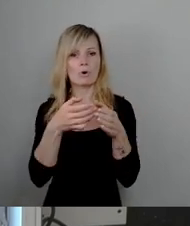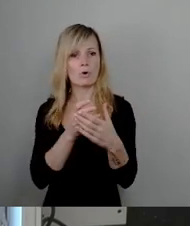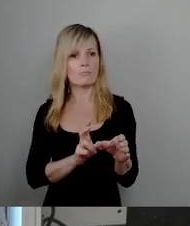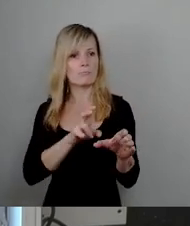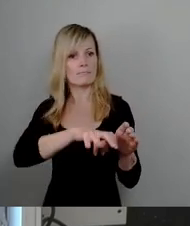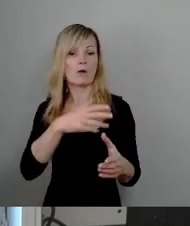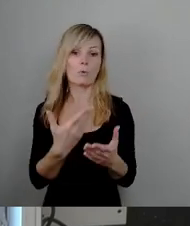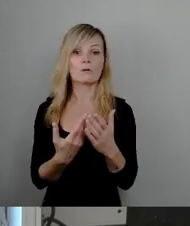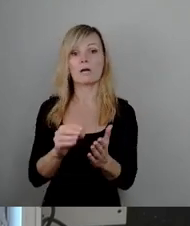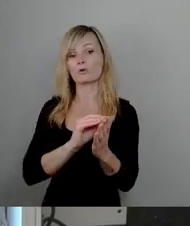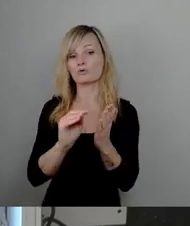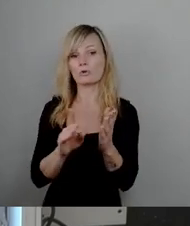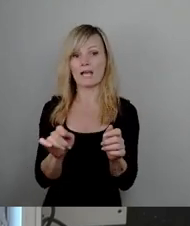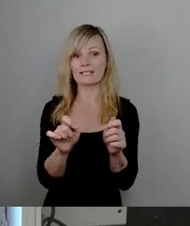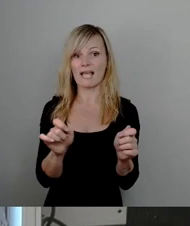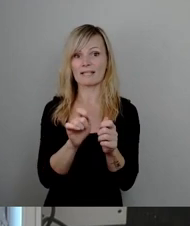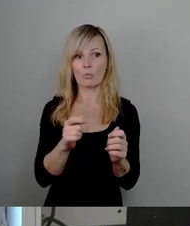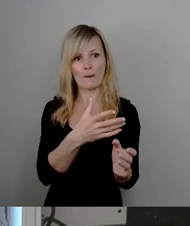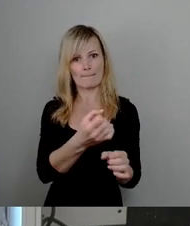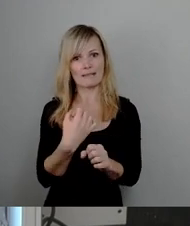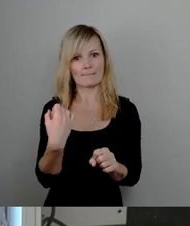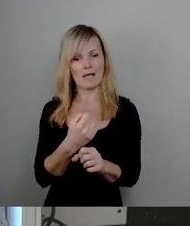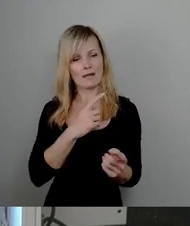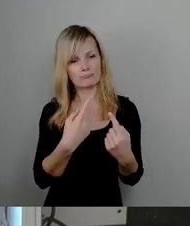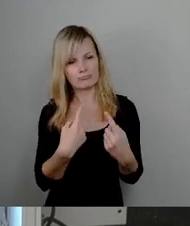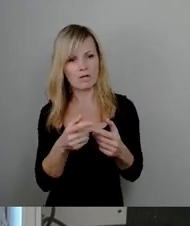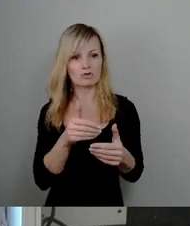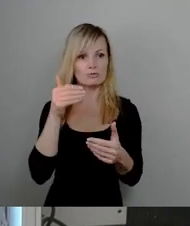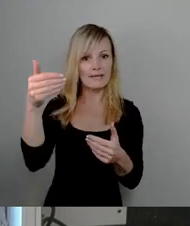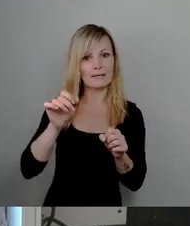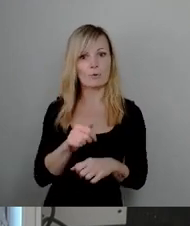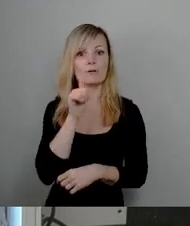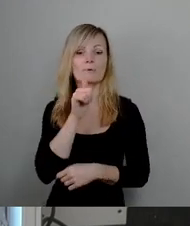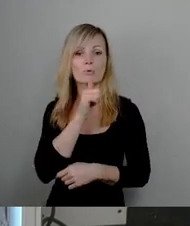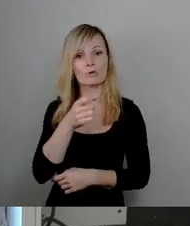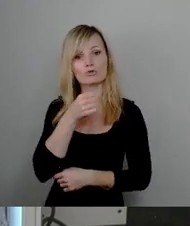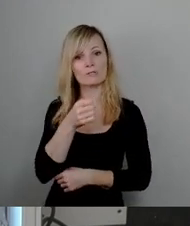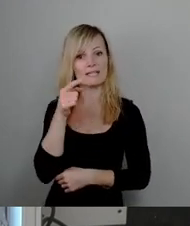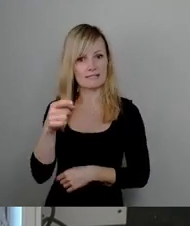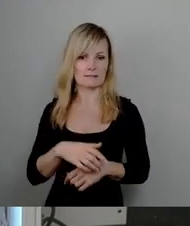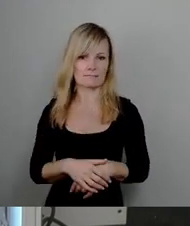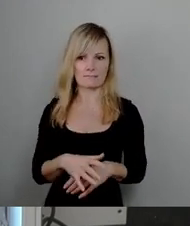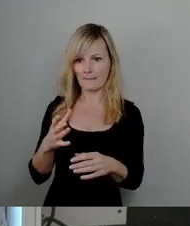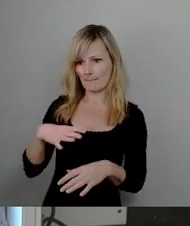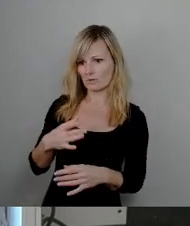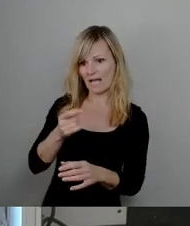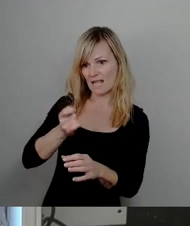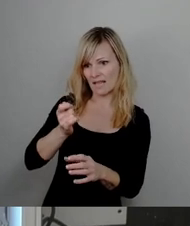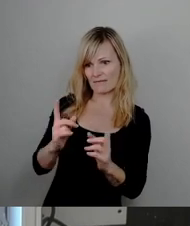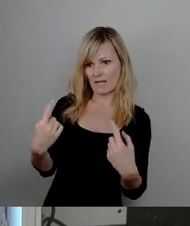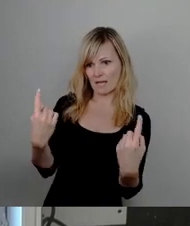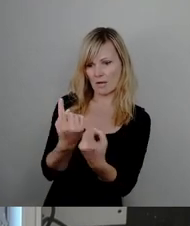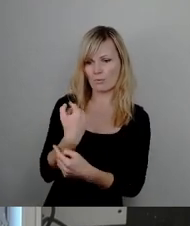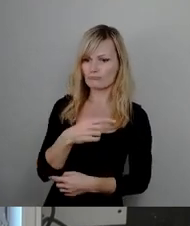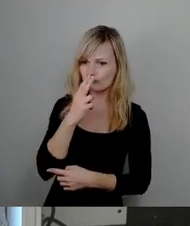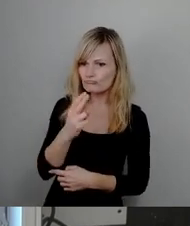Journalist. Wer moderne Handwerksräume in der Schule hat, der bekommt Lust, sich auszuprobieren, sich ernsthaft mit Ausbildungsplätzen